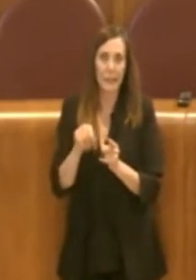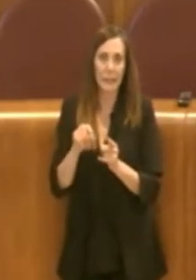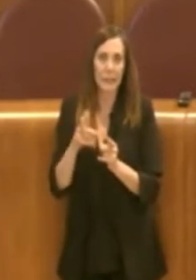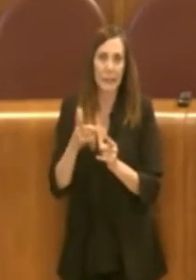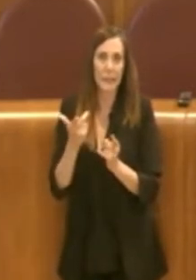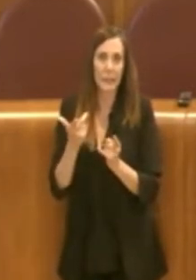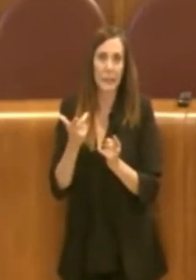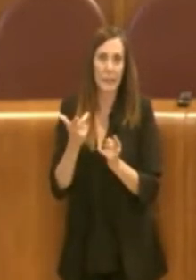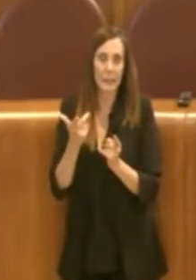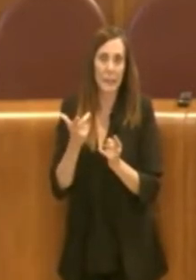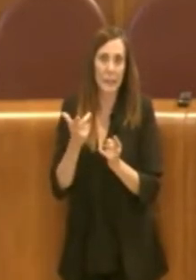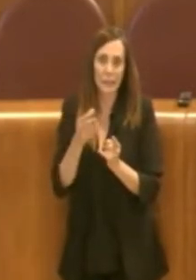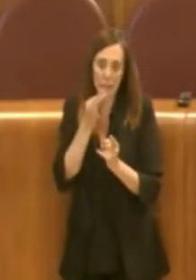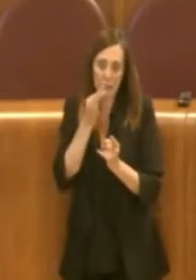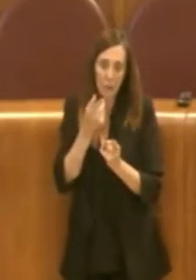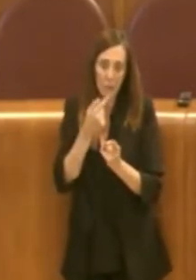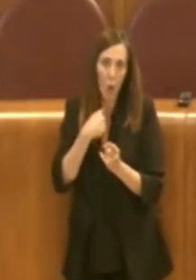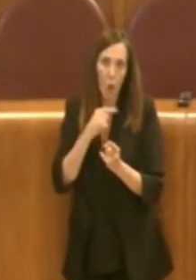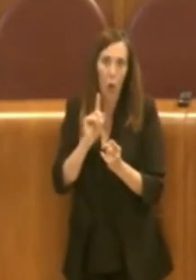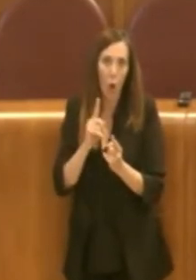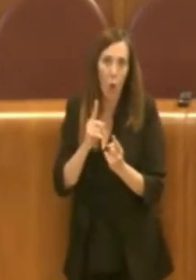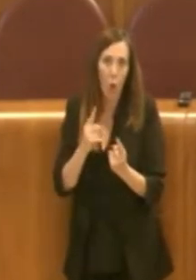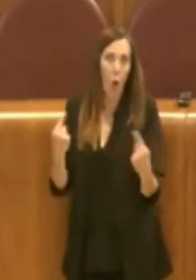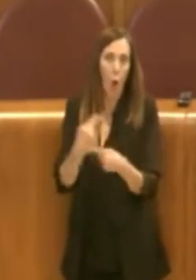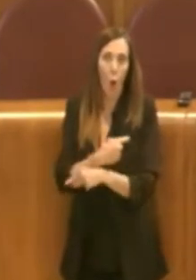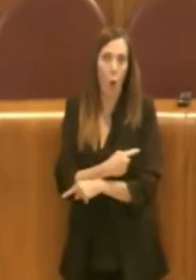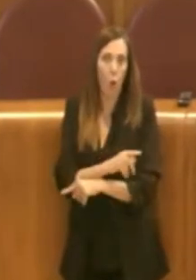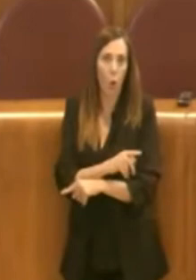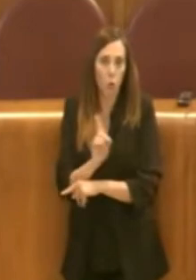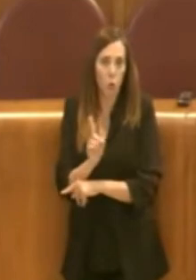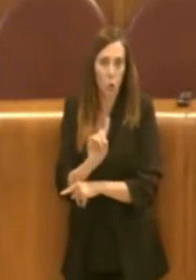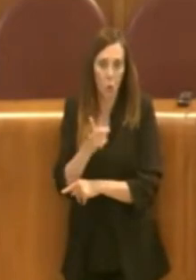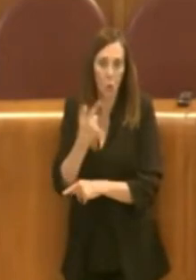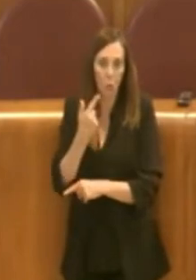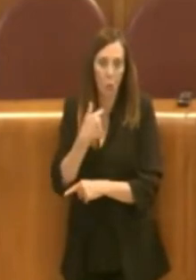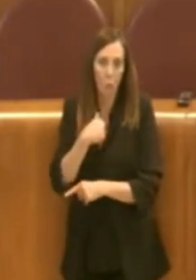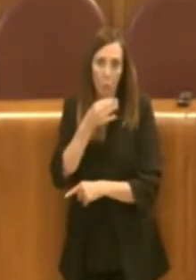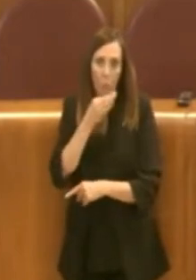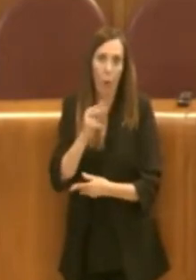cui nulla in contrario a votare favorevolmente la mozione.